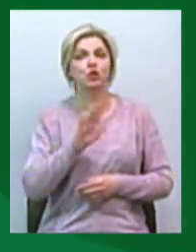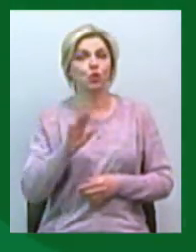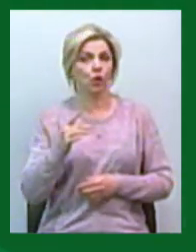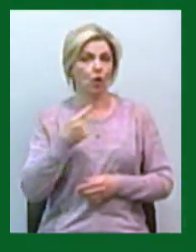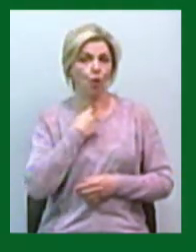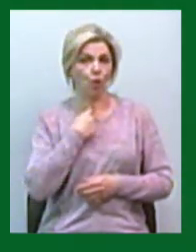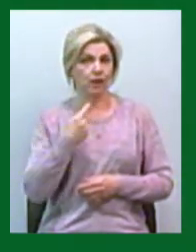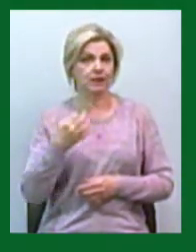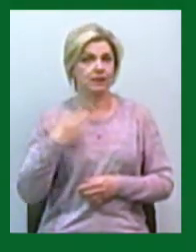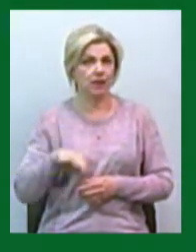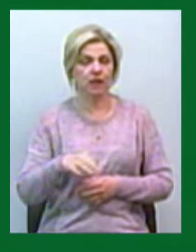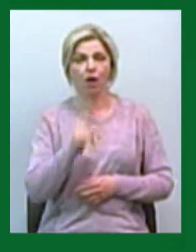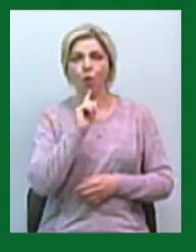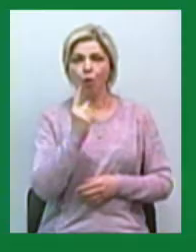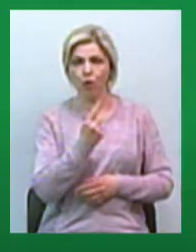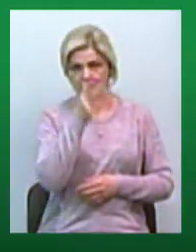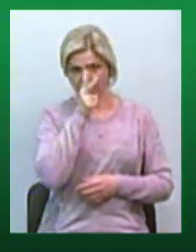сина рік і три місяці.